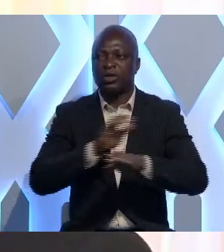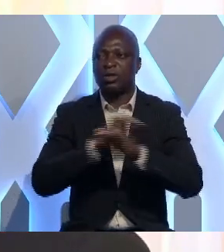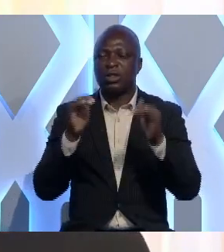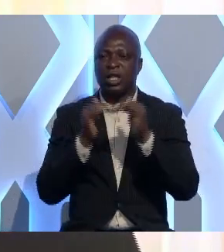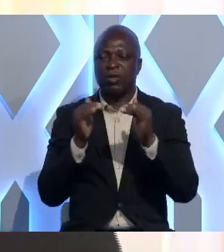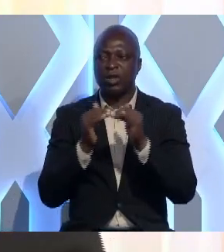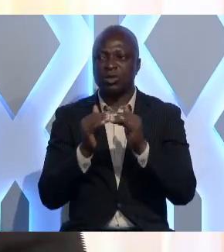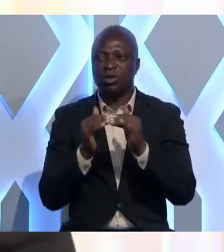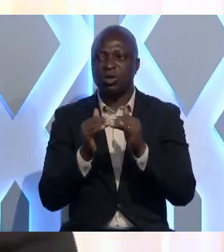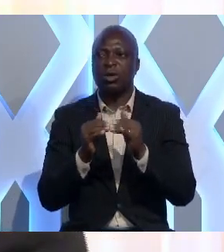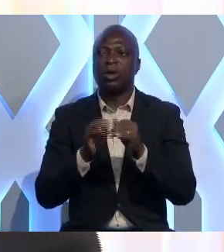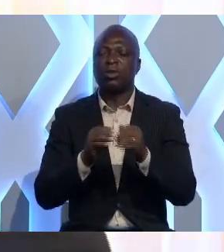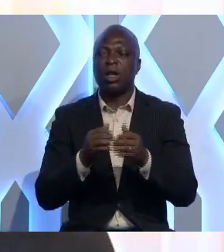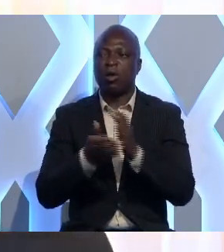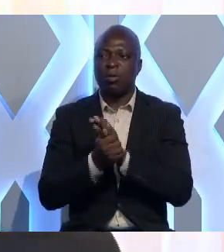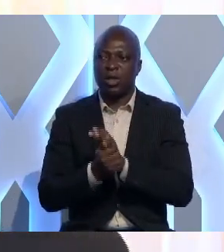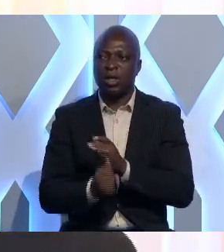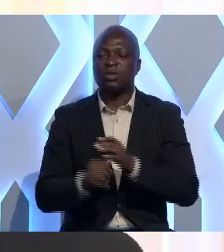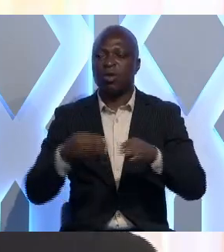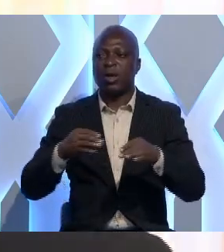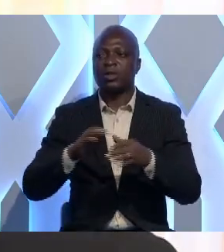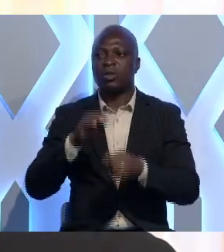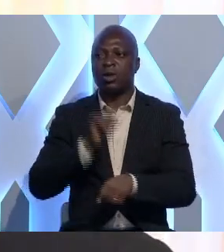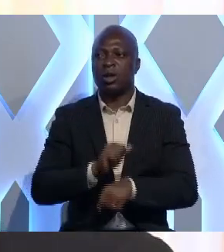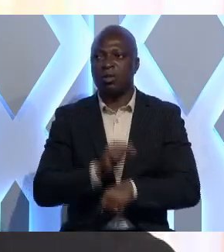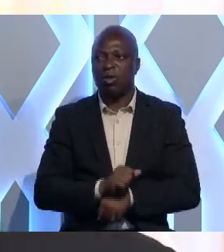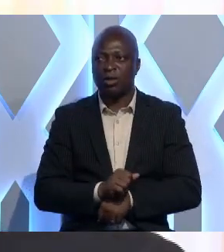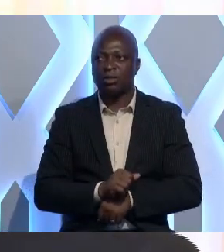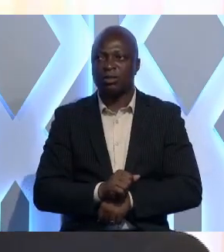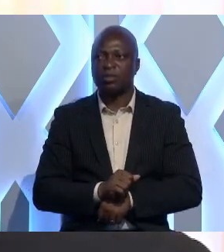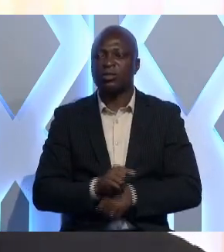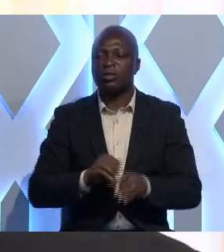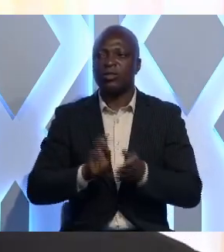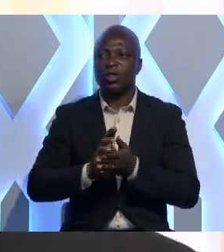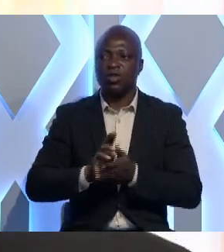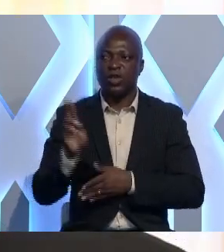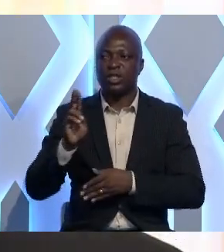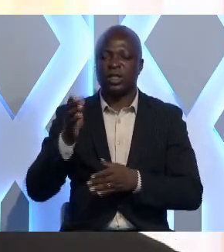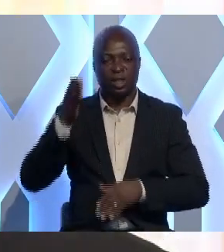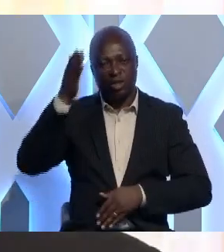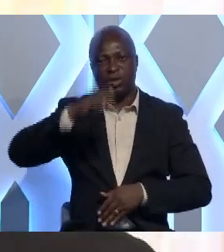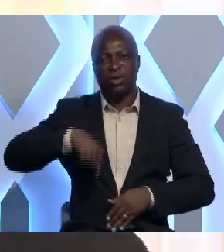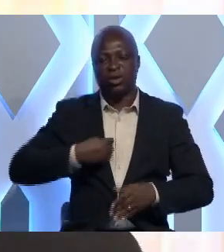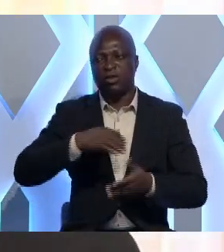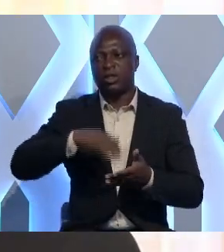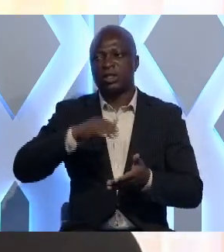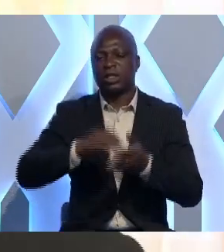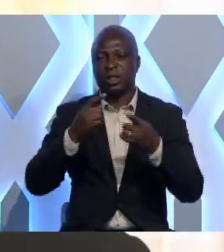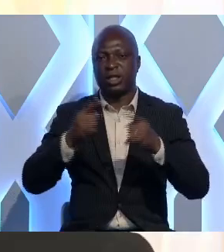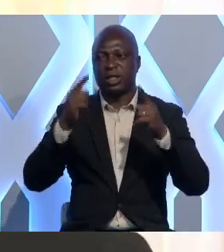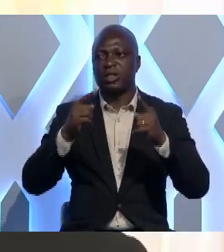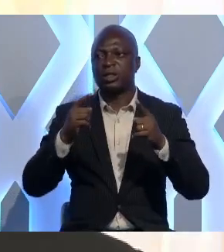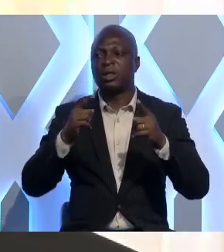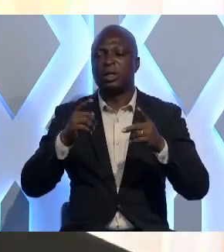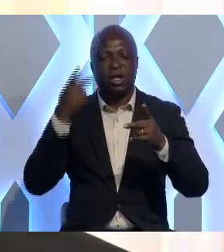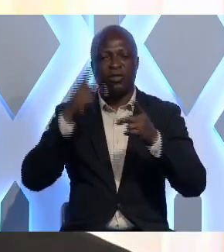de la compétence au marché de l'emploi. Dans nos universités désormais, nous avons des centres d'excellence qui